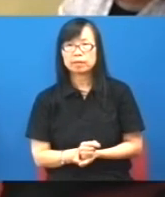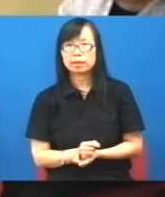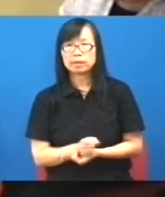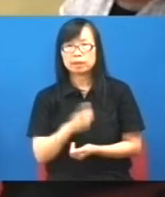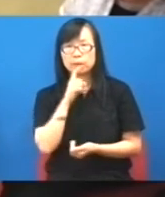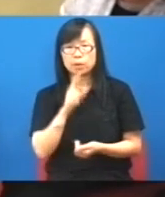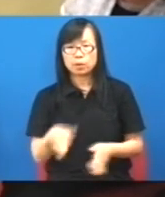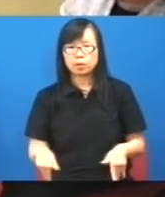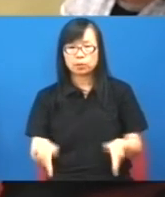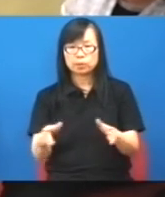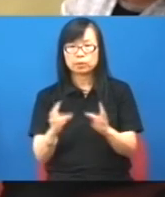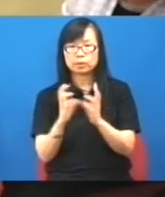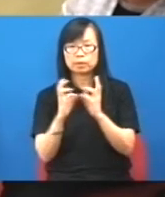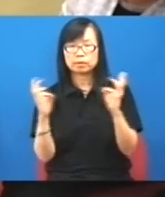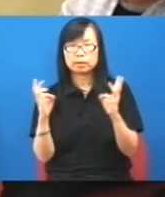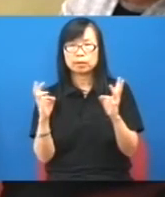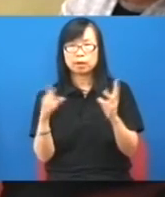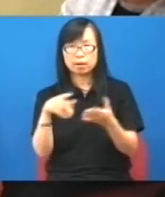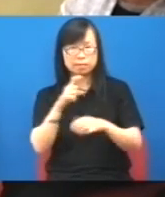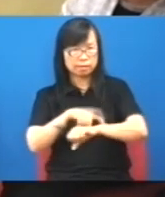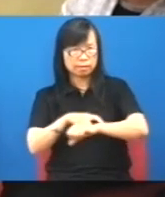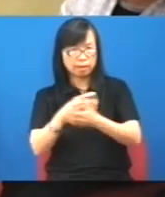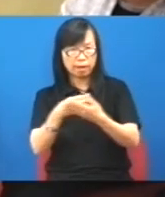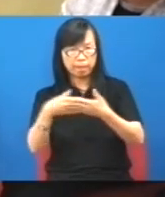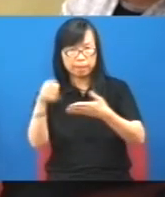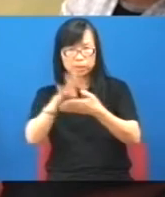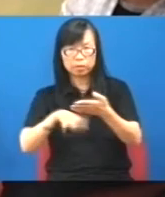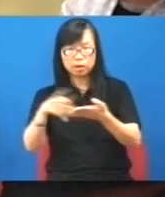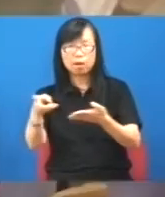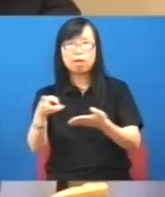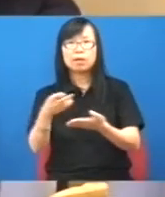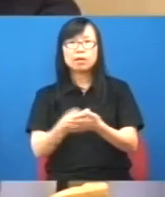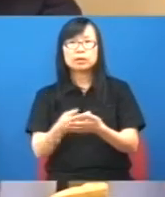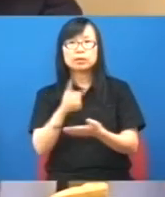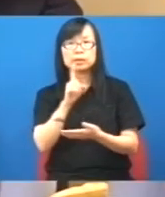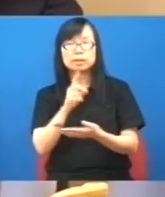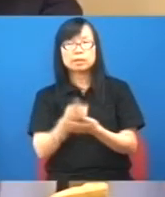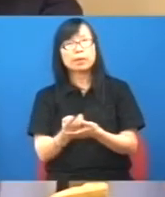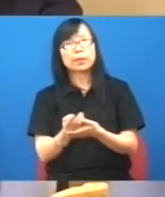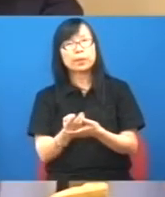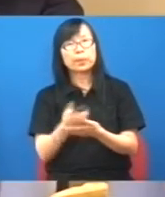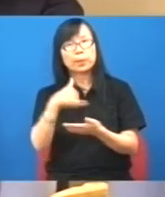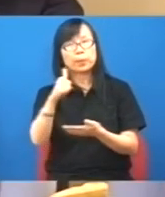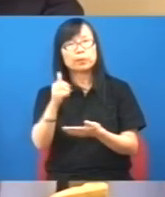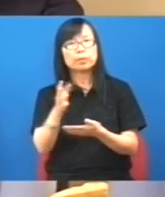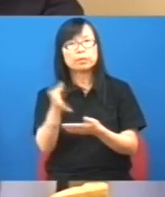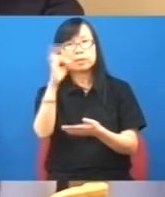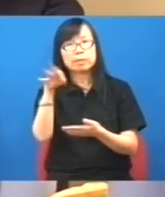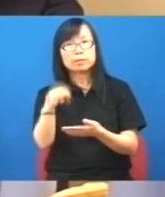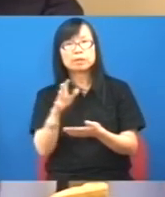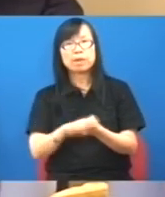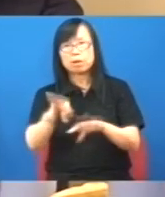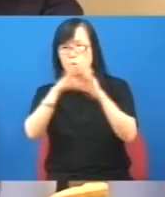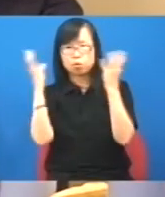路線圖然後有時間表都可以談你就2,200元你何時會過渡到3,000元全民退保改